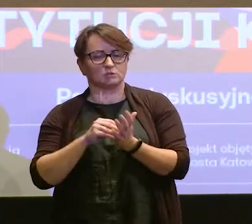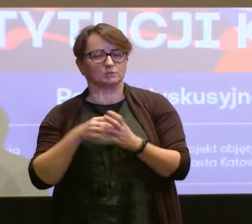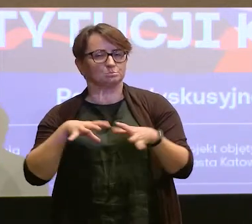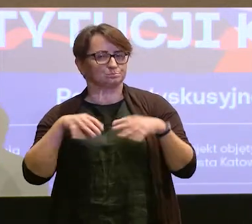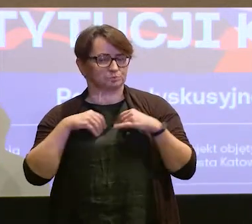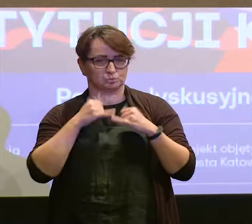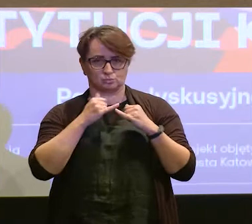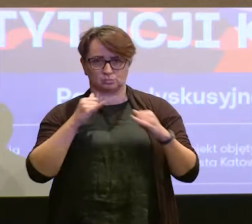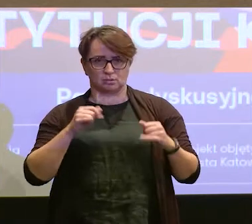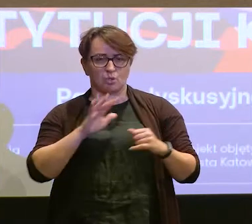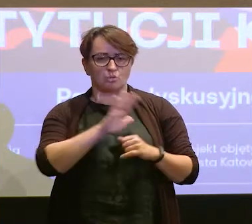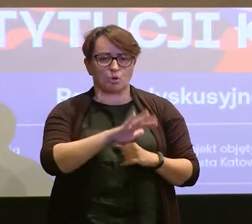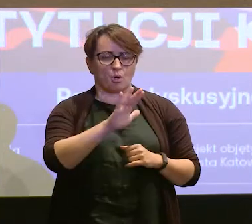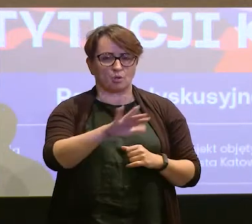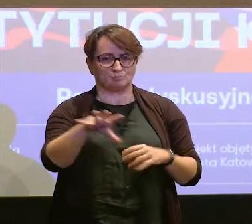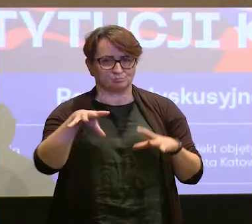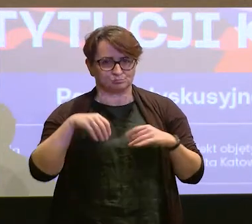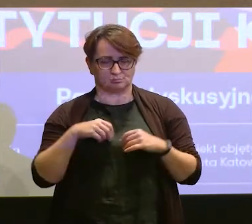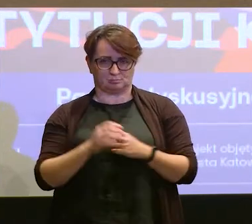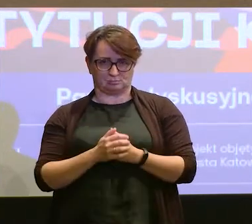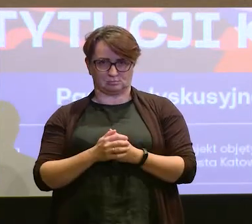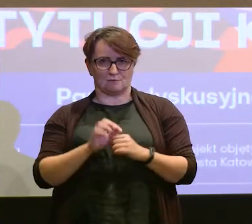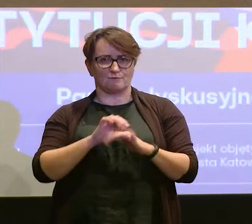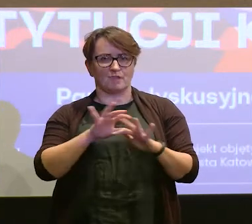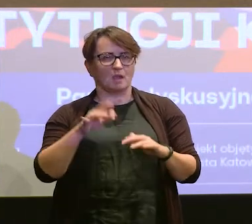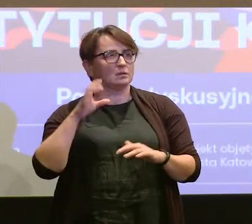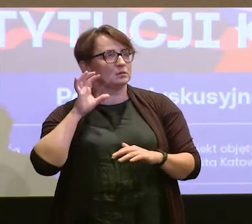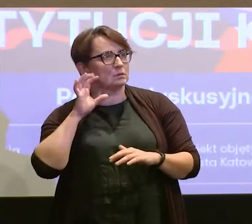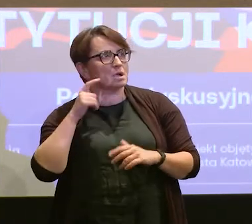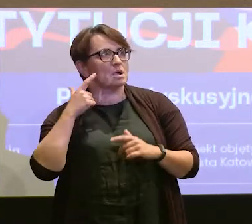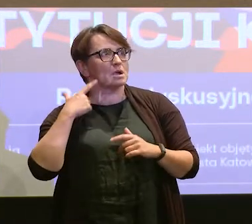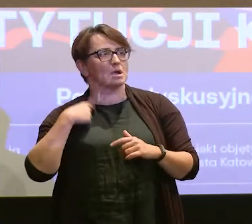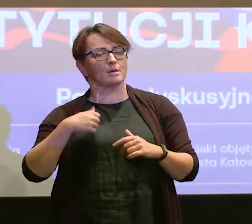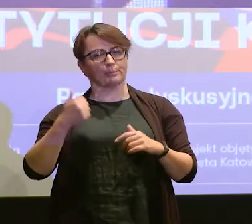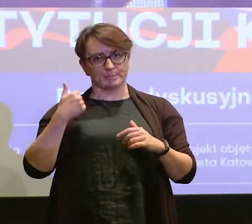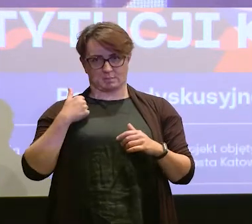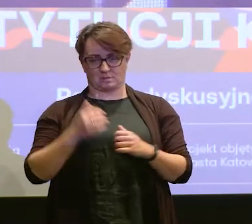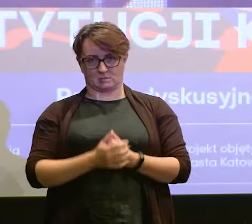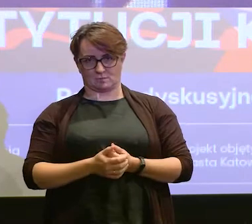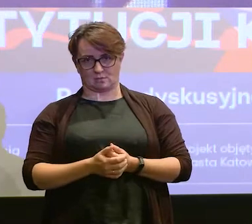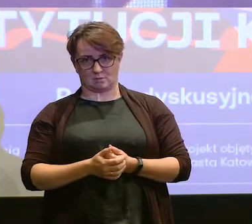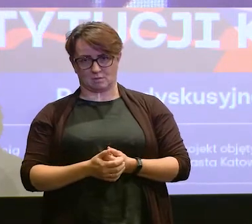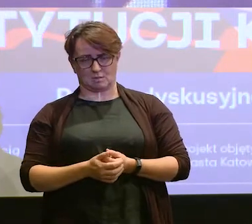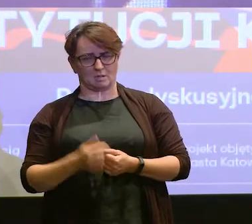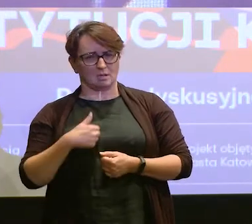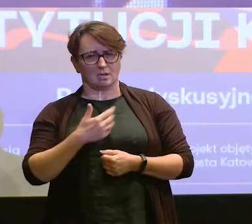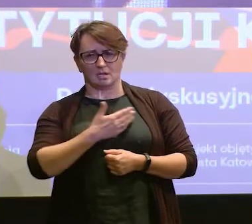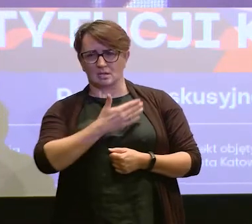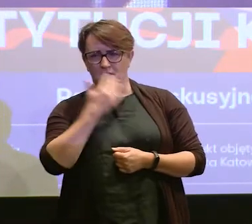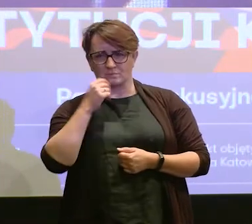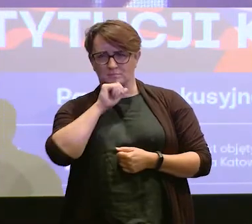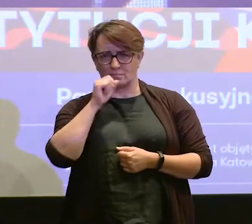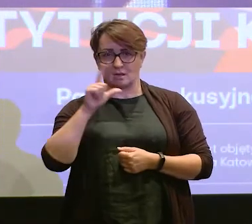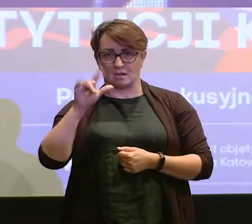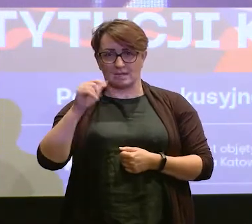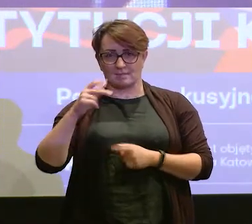Wiele mogłem dotknąć, wiele mogłem usłyszeć. Nie miałem żadnych